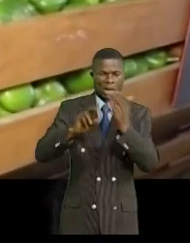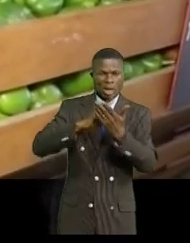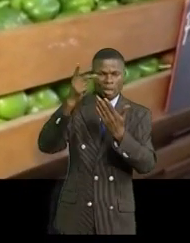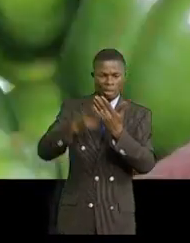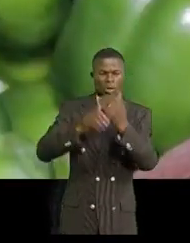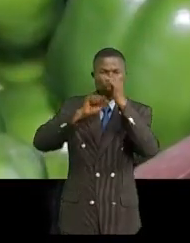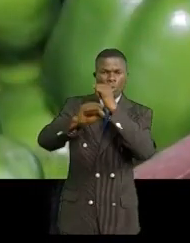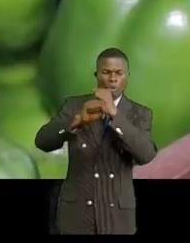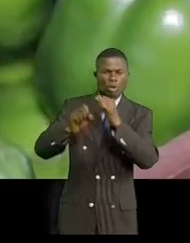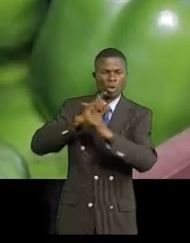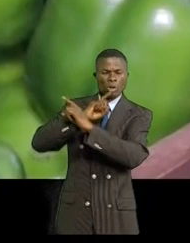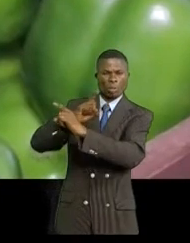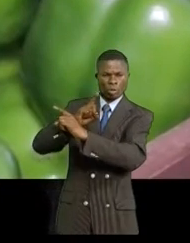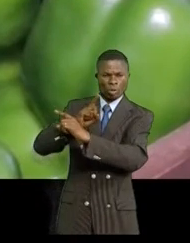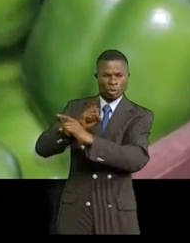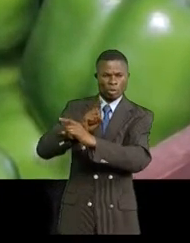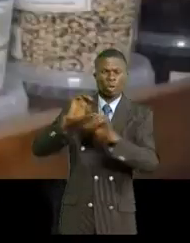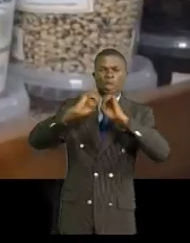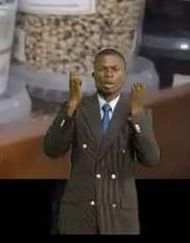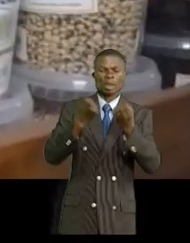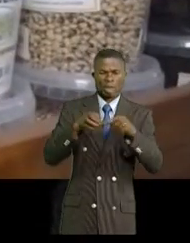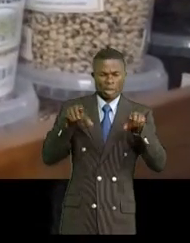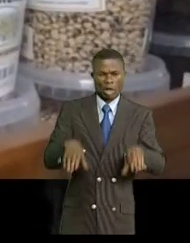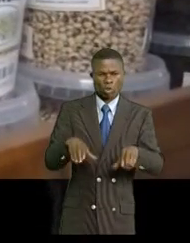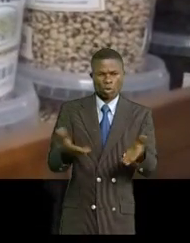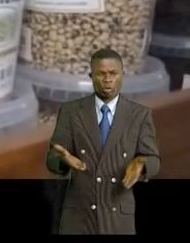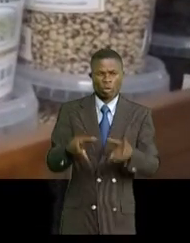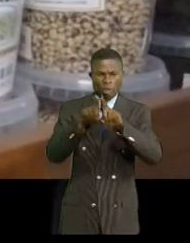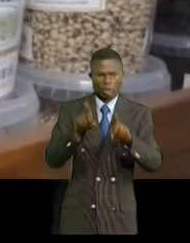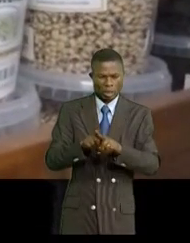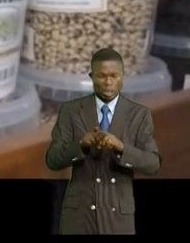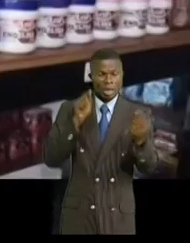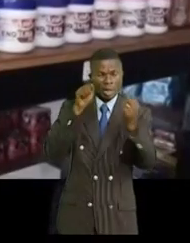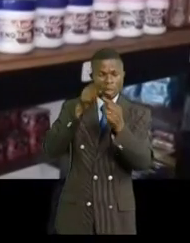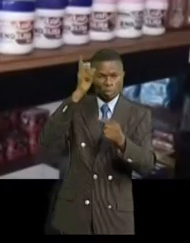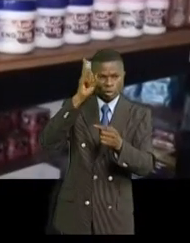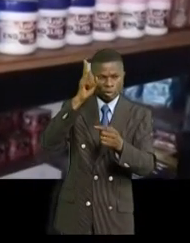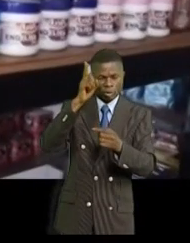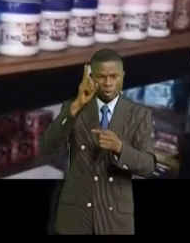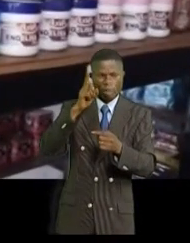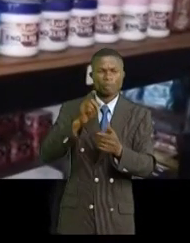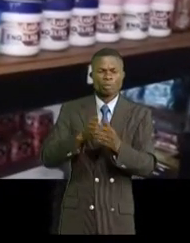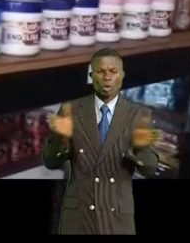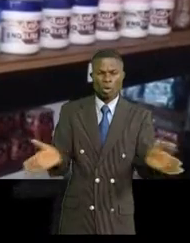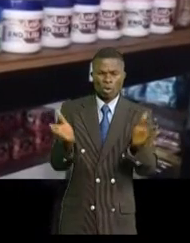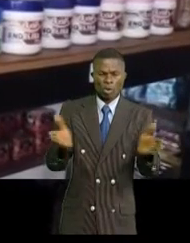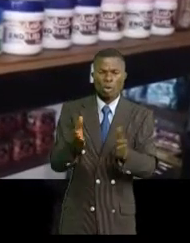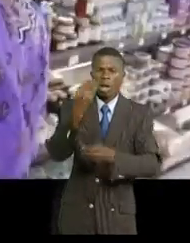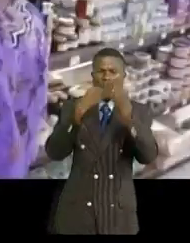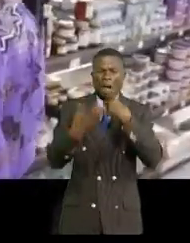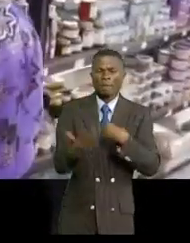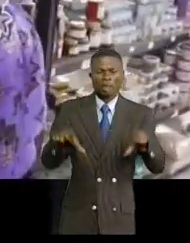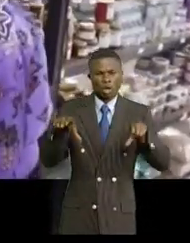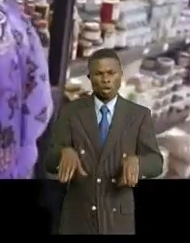de la promotion et protection des entreprises locales. Elle a aussi pour objectif d'inciter à consommer congolais